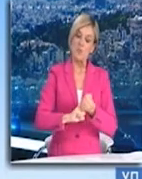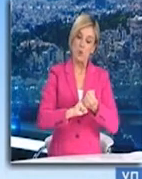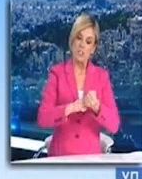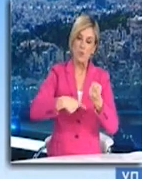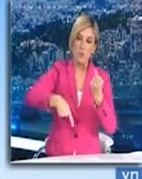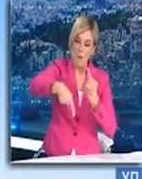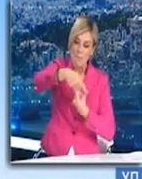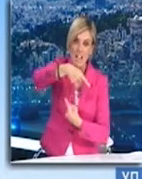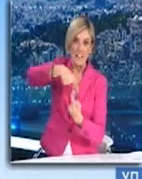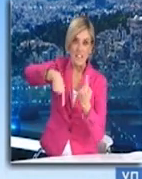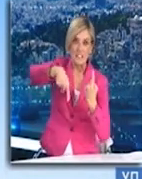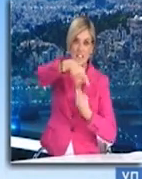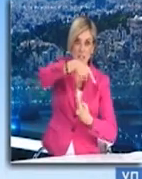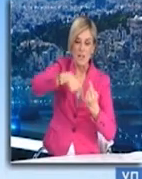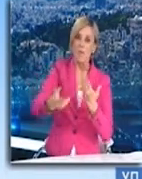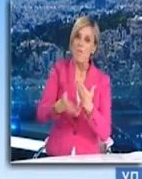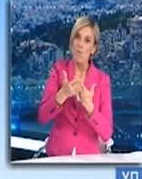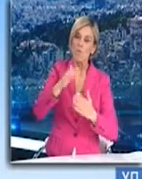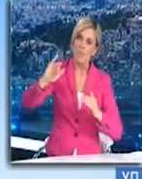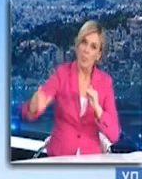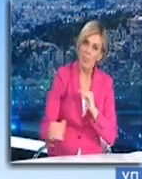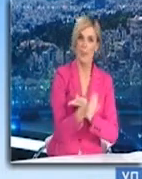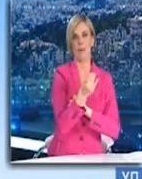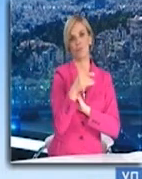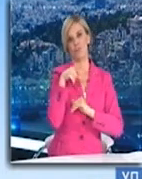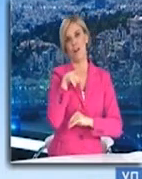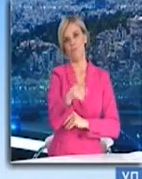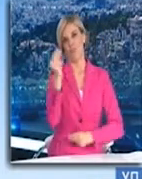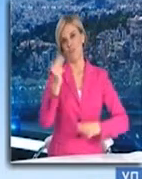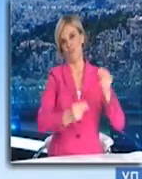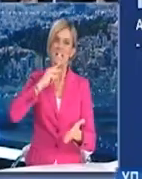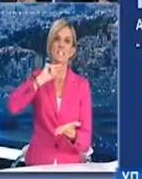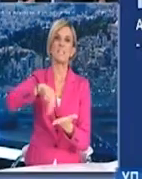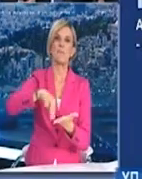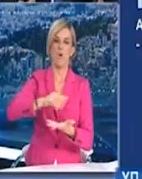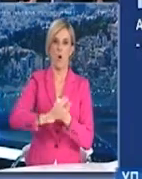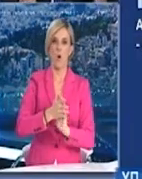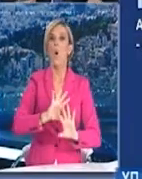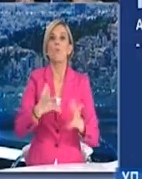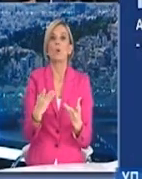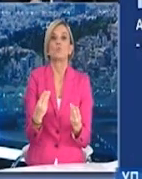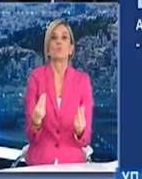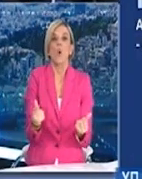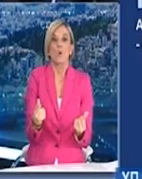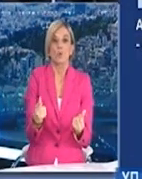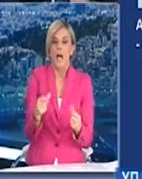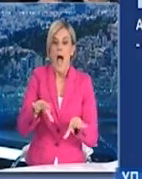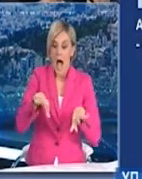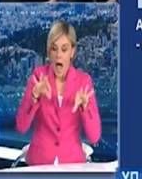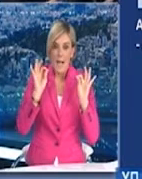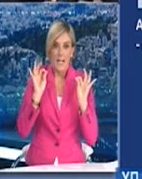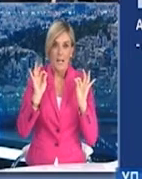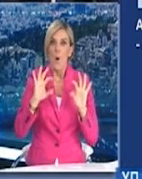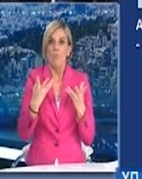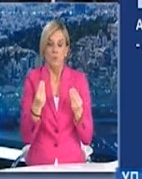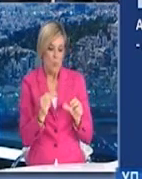μπορούν, που δεν έχουν να τους βοηθήσουμε και να ξεπεράσουμε όλοι μαζί αυτή την κρίση. Πέρα φορά το Εθνικό Σχέδιο για τον Εμβολιασμό των